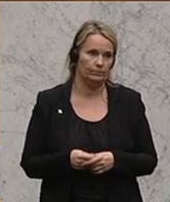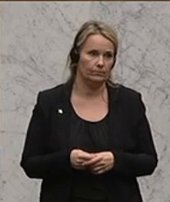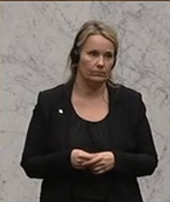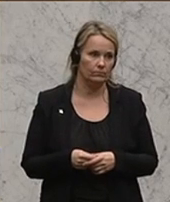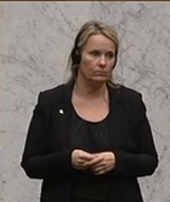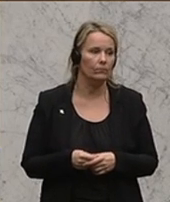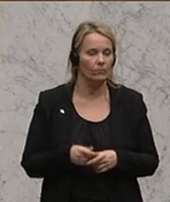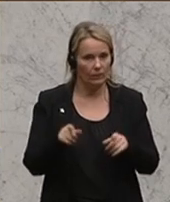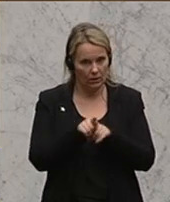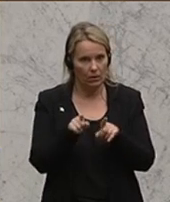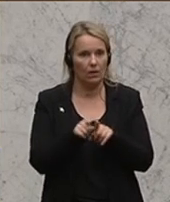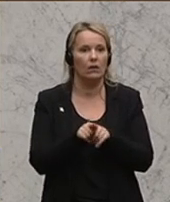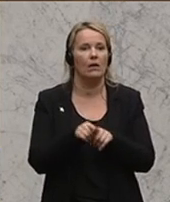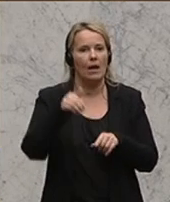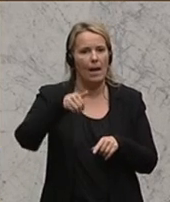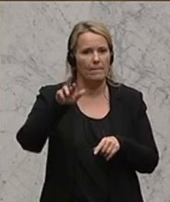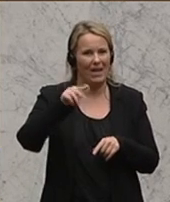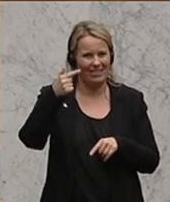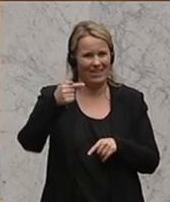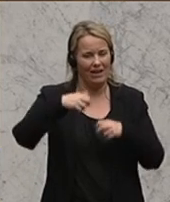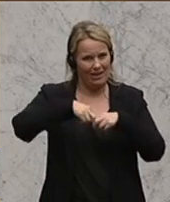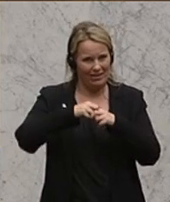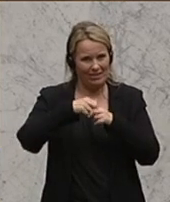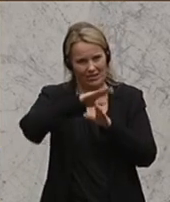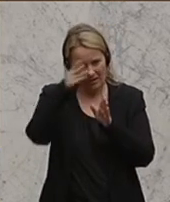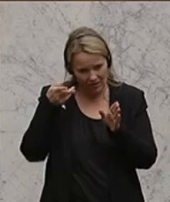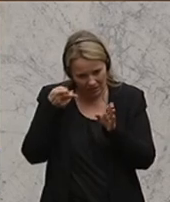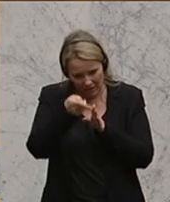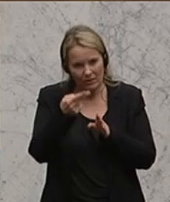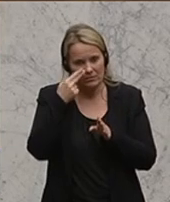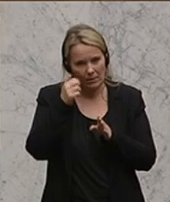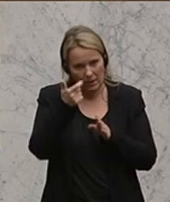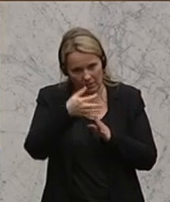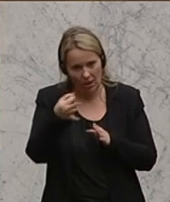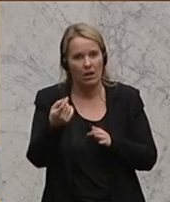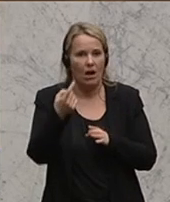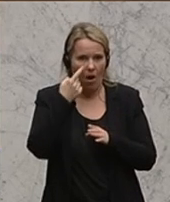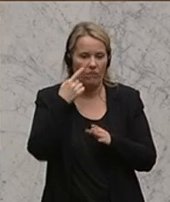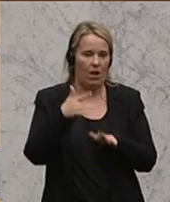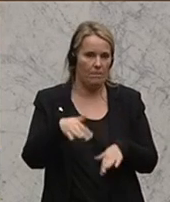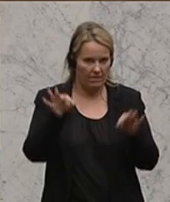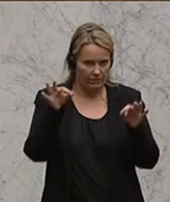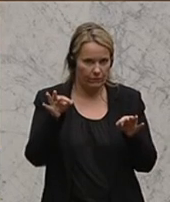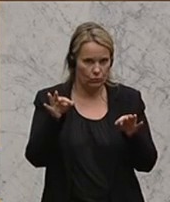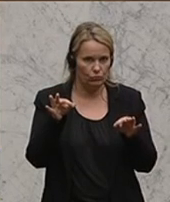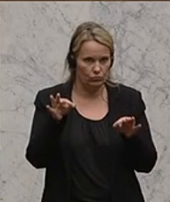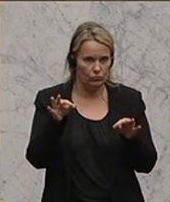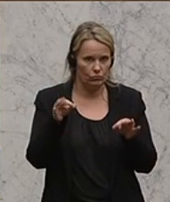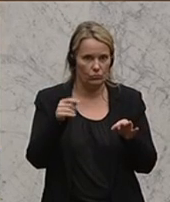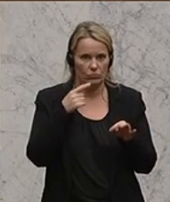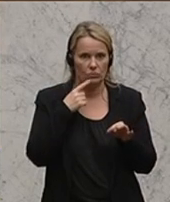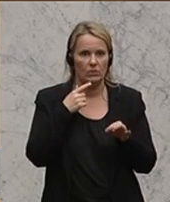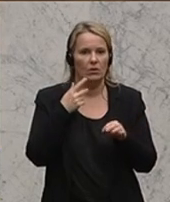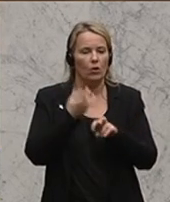Hier gab es dann auch bei einem MRT des linken Kniegelenks, Tage später, ein auffallender Befund aus flauem